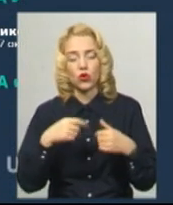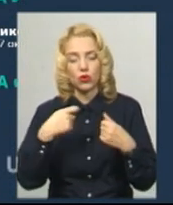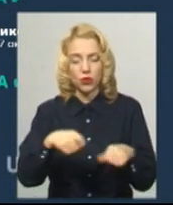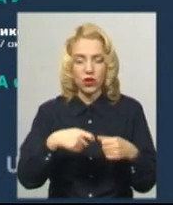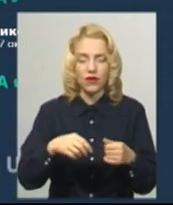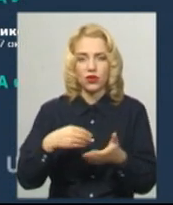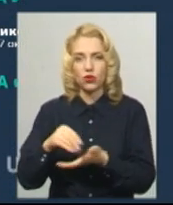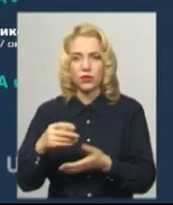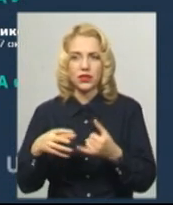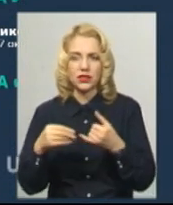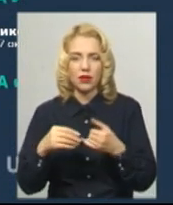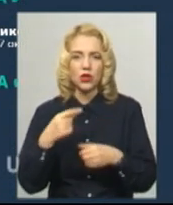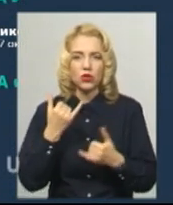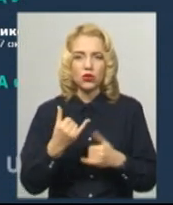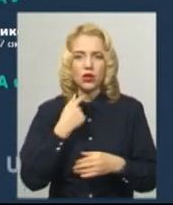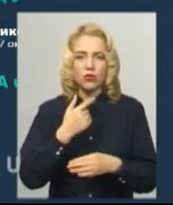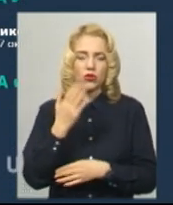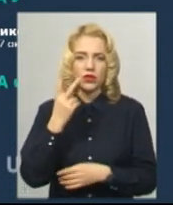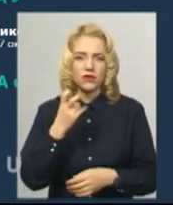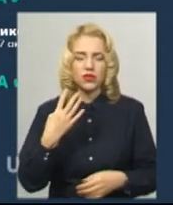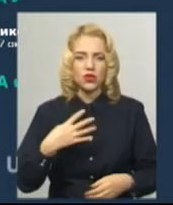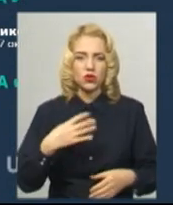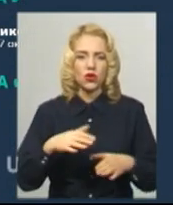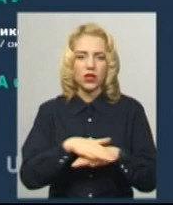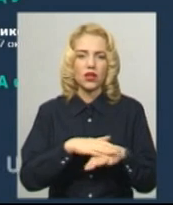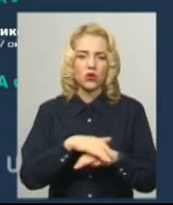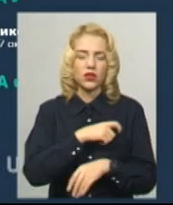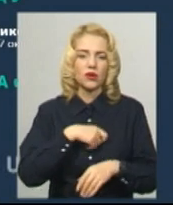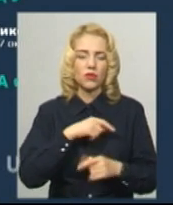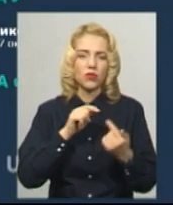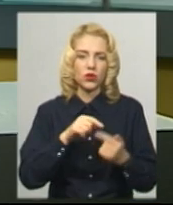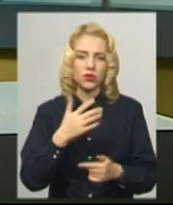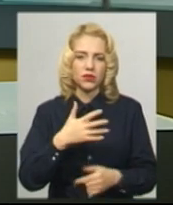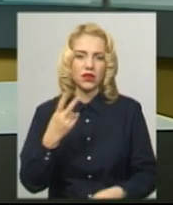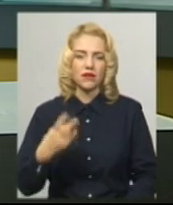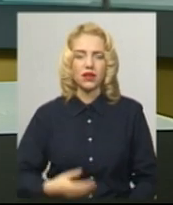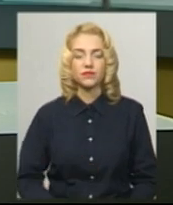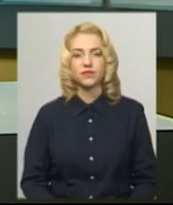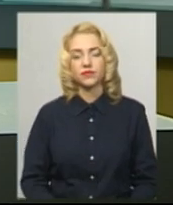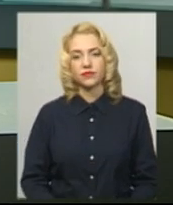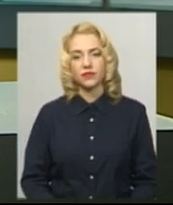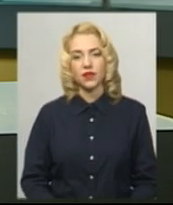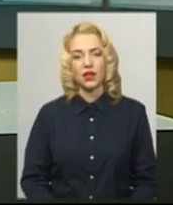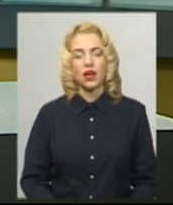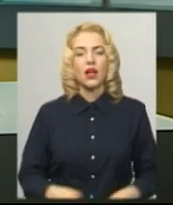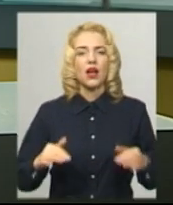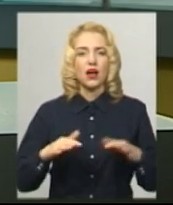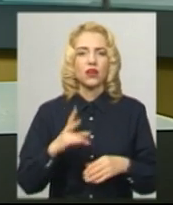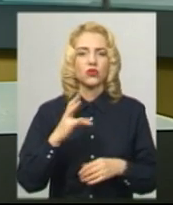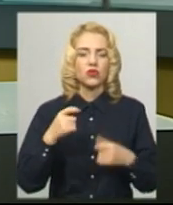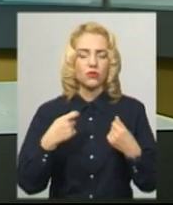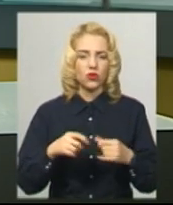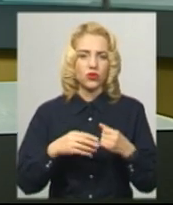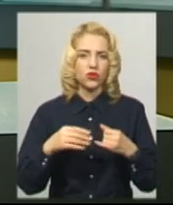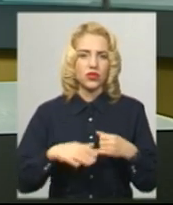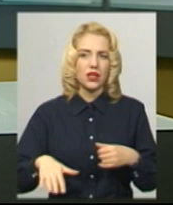значення сьогодні проголосувало 240 народних обранців. Проти – 52. Акцію «Ні продажу землі»,